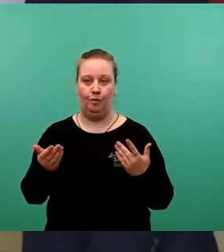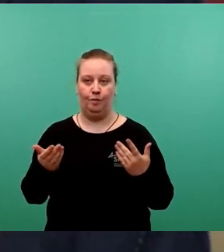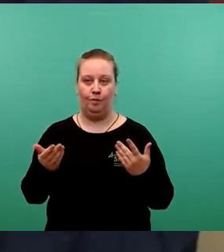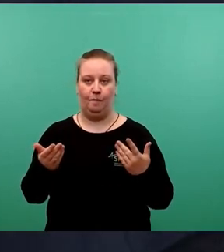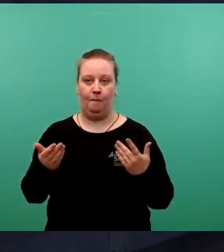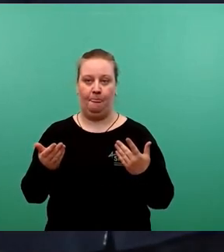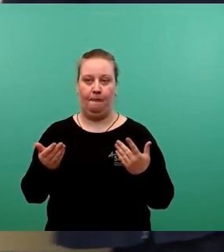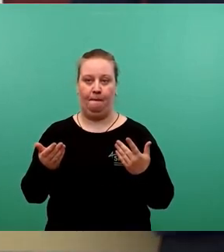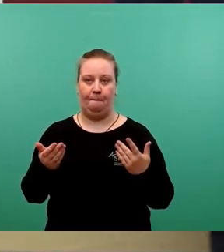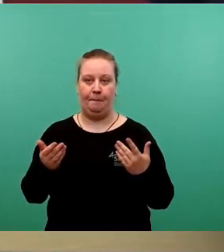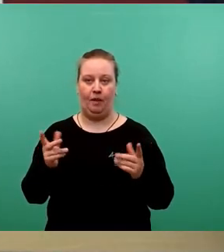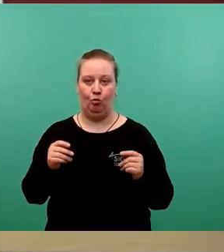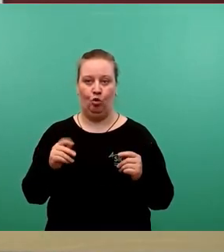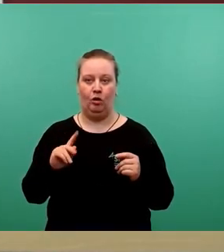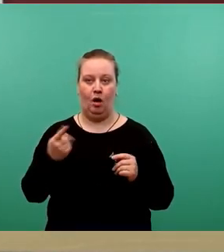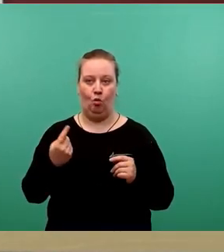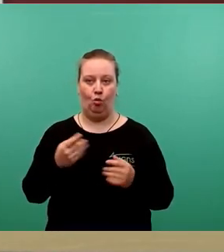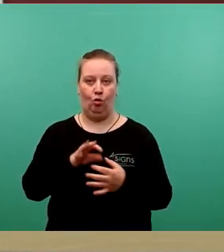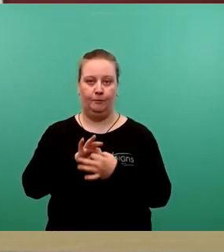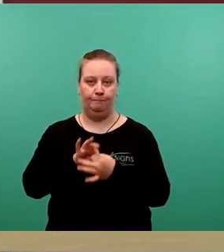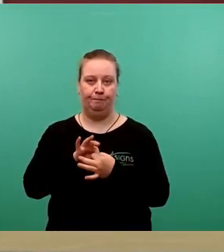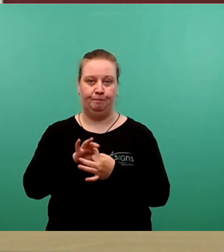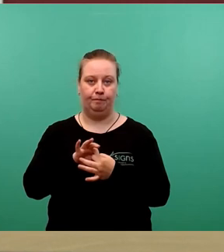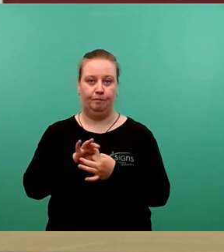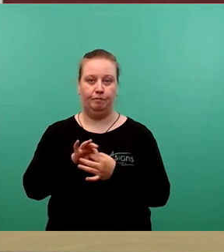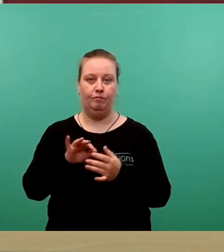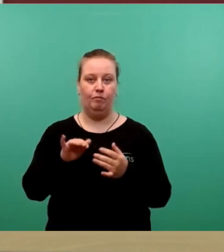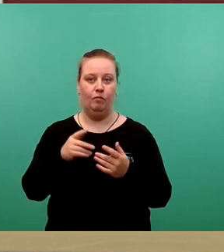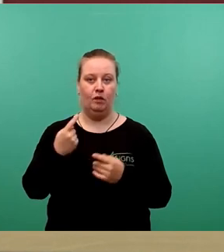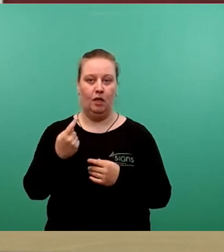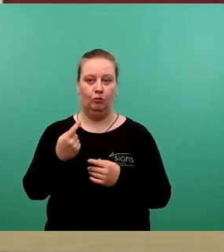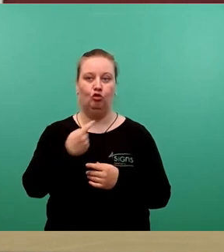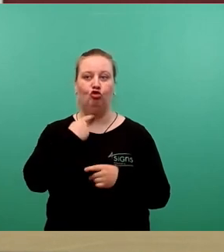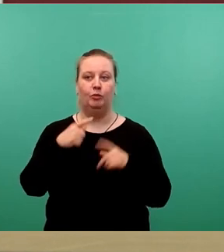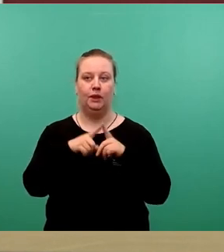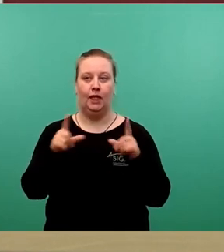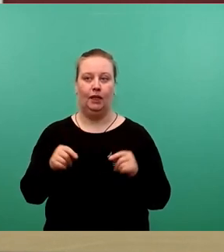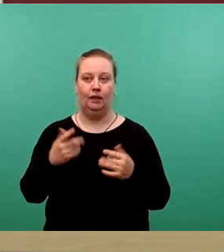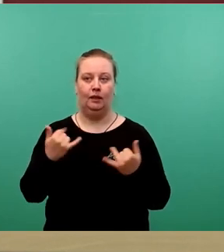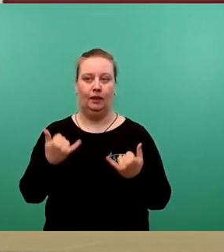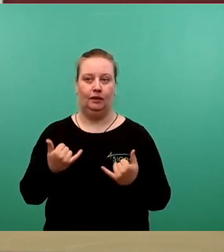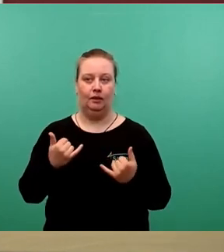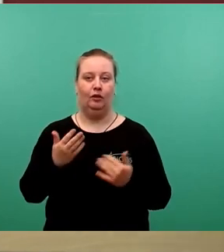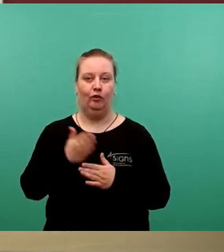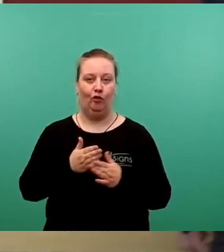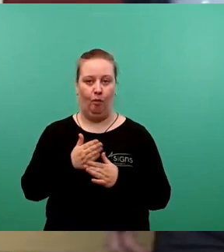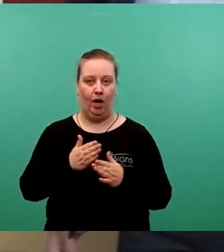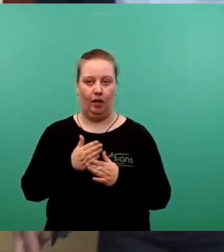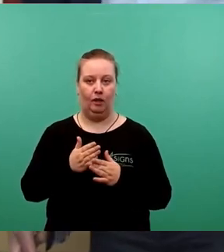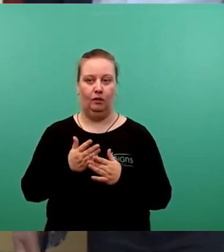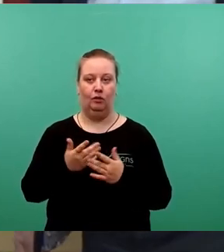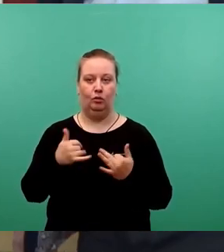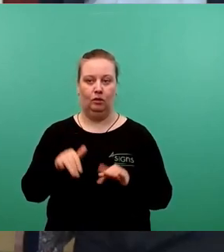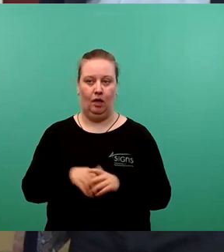Und entsprechend haben Sie Stimmzettel, die jetzt vorbereitet da sind.